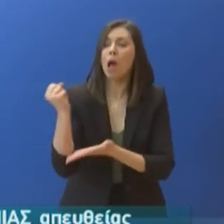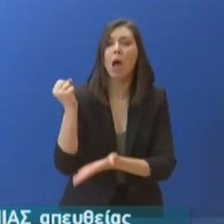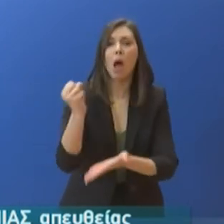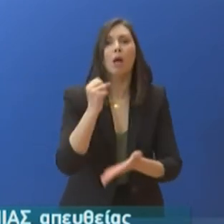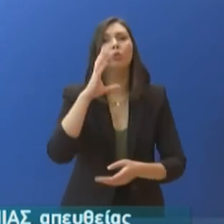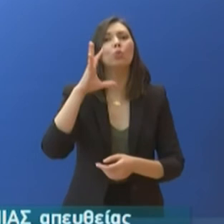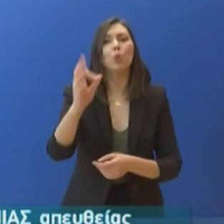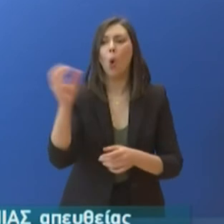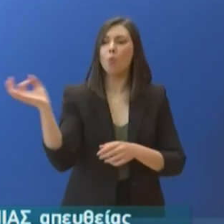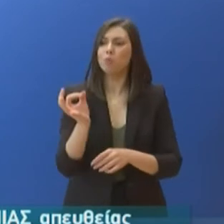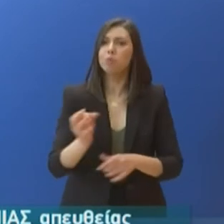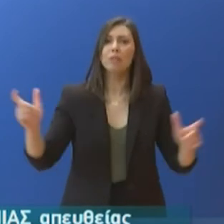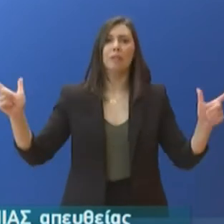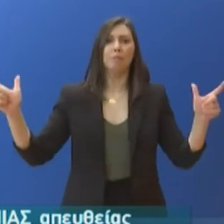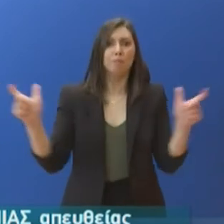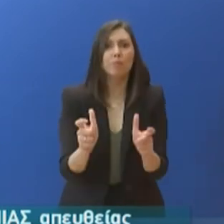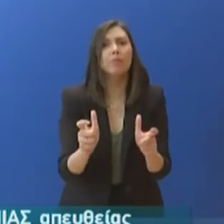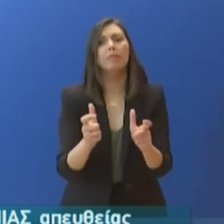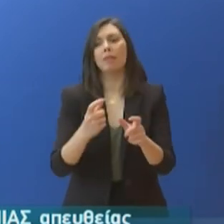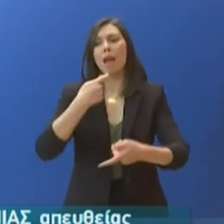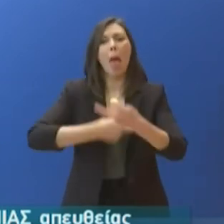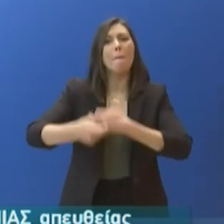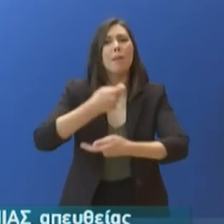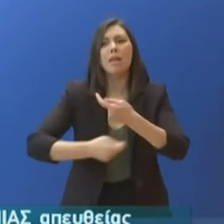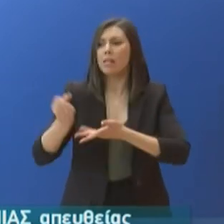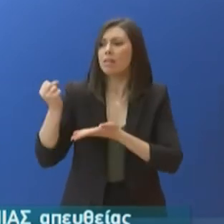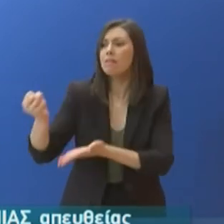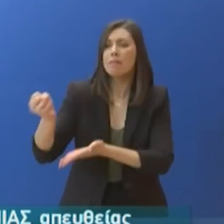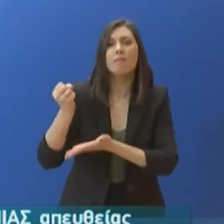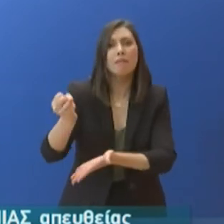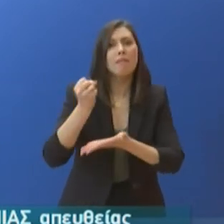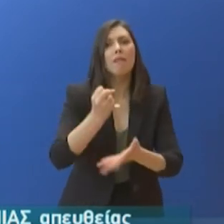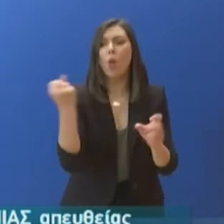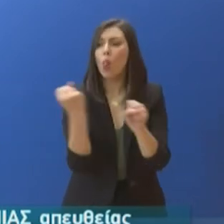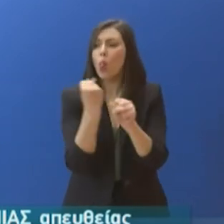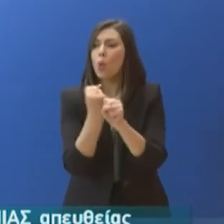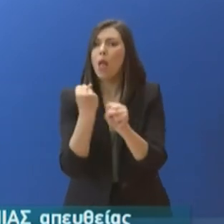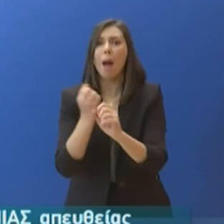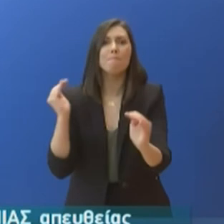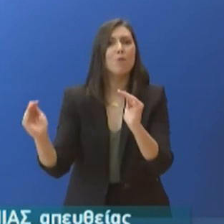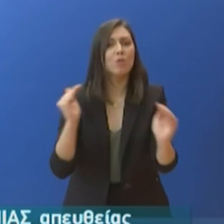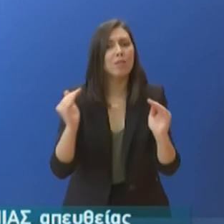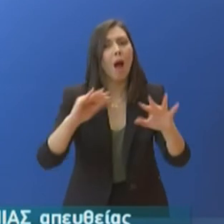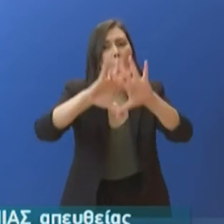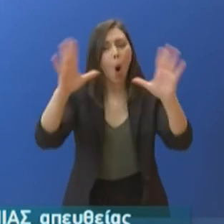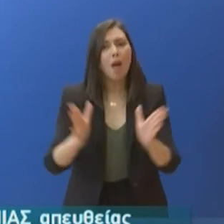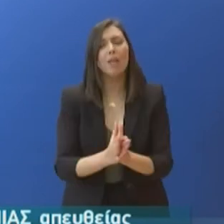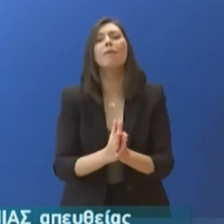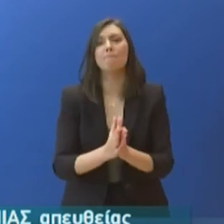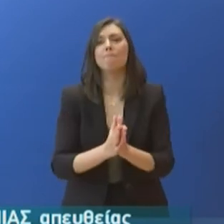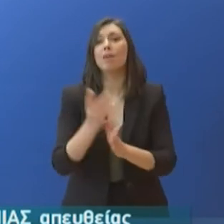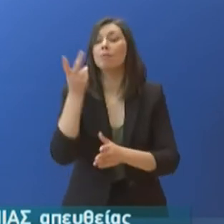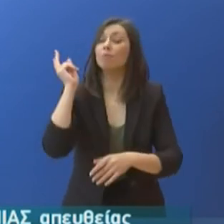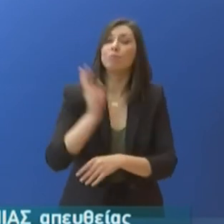ενίσχυση των συστημάτων υγείας, όσο για την τόνωση της ρευστότητας και τη διαφύλαξη της απασχόλησης επιφυλάσσουν σοβαρές δημοσιονομικές